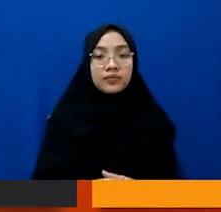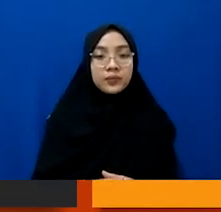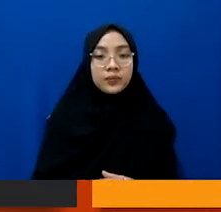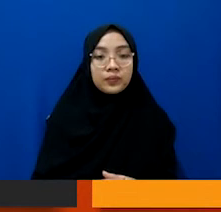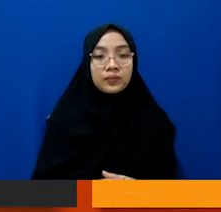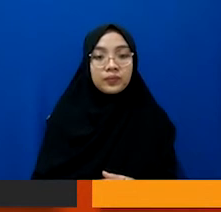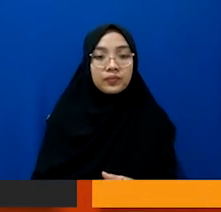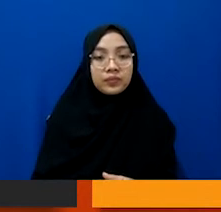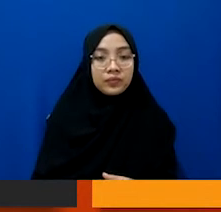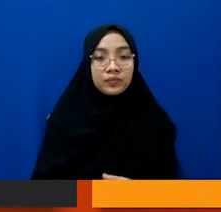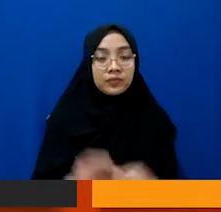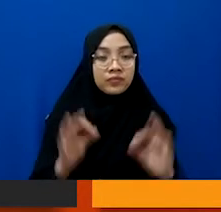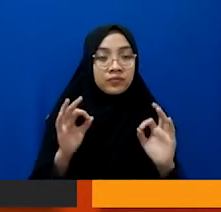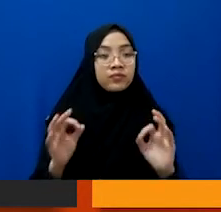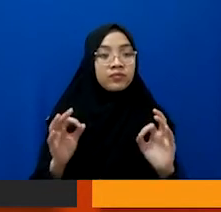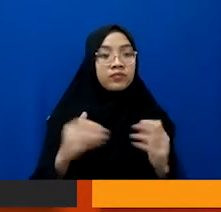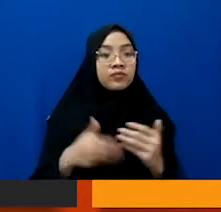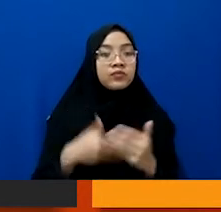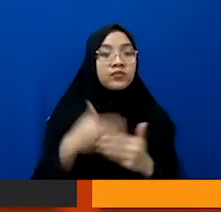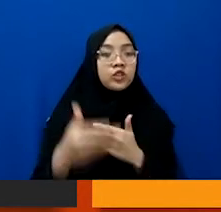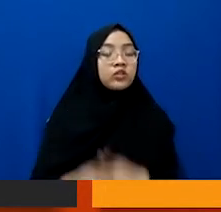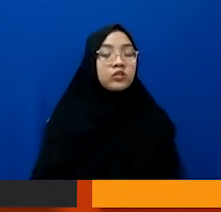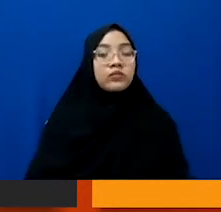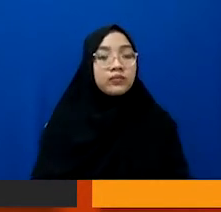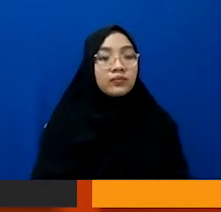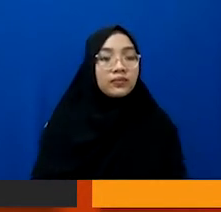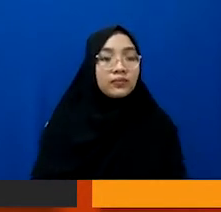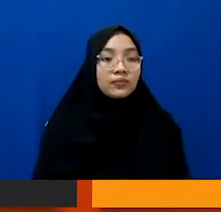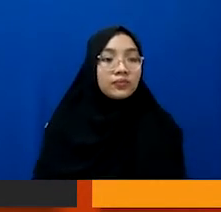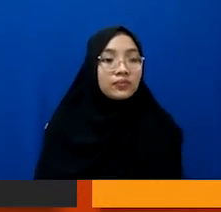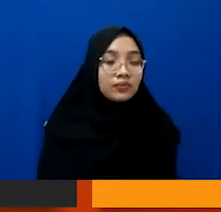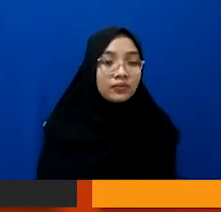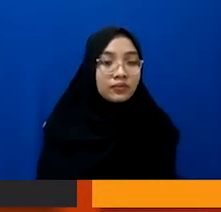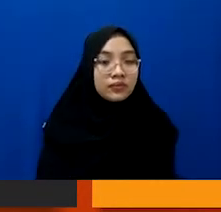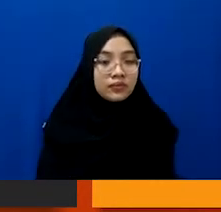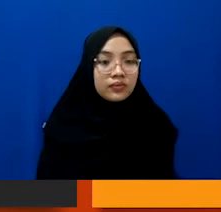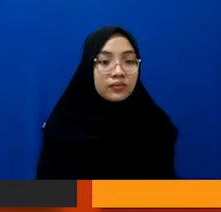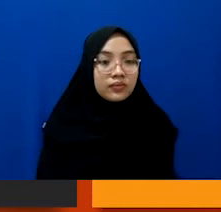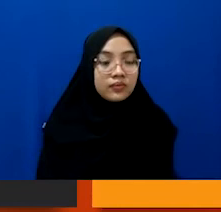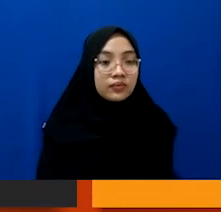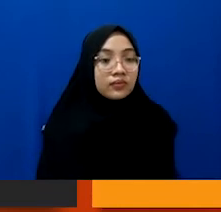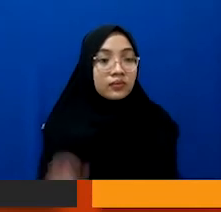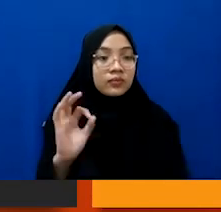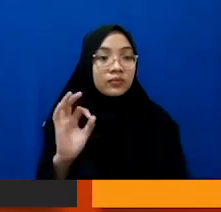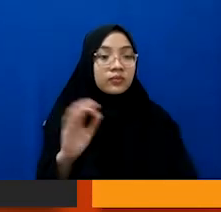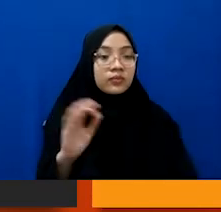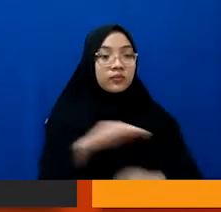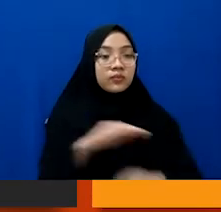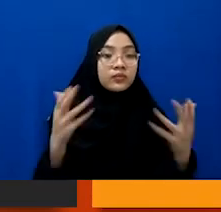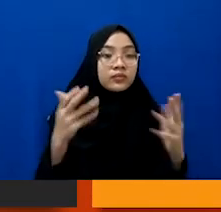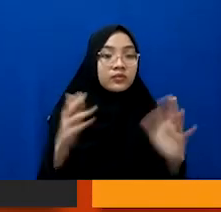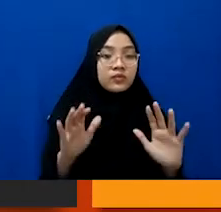oke terus kemudian next ya udah ya mungkin